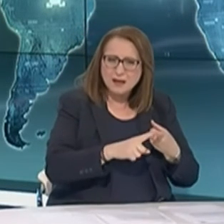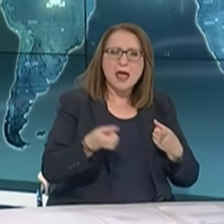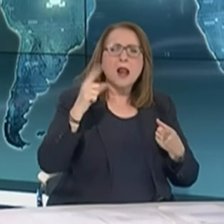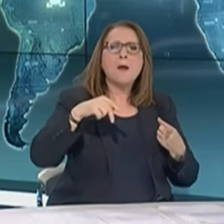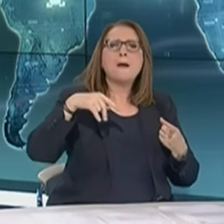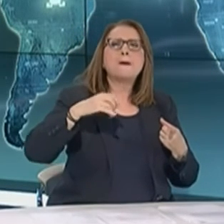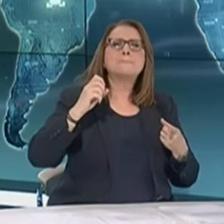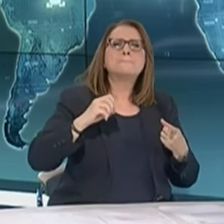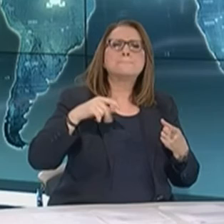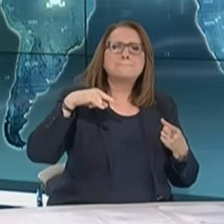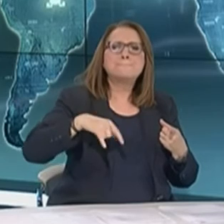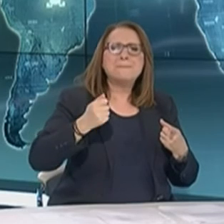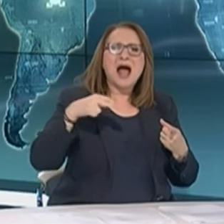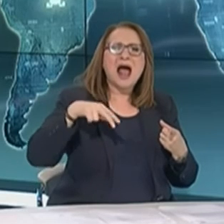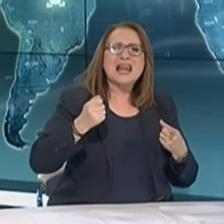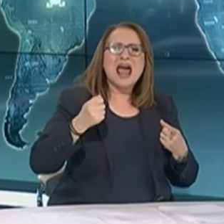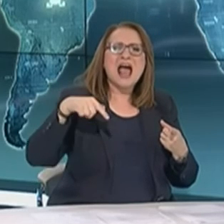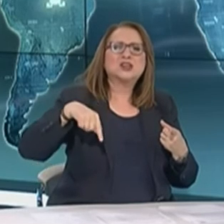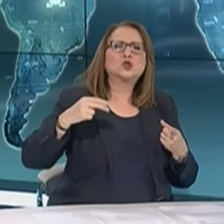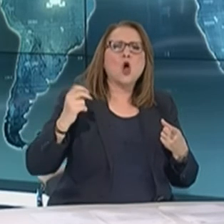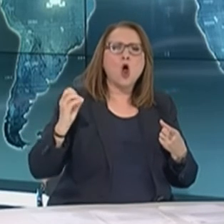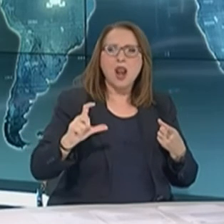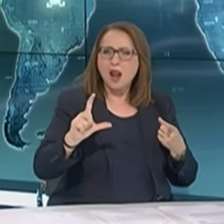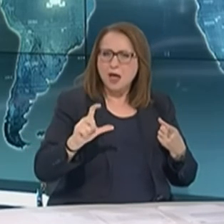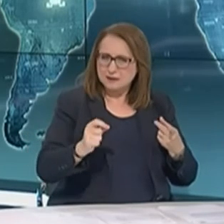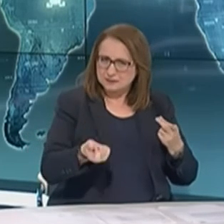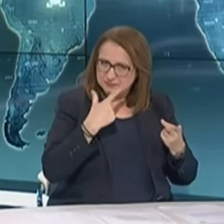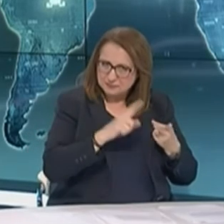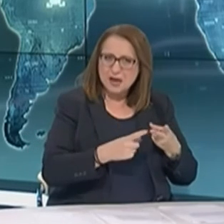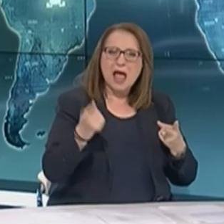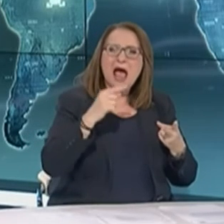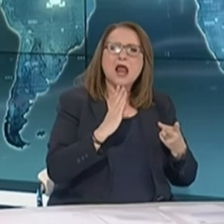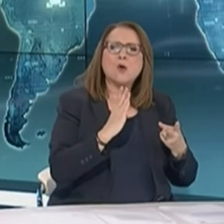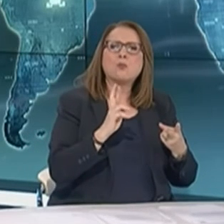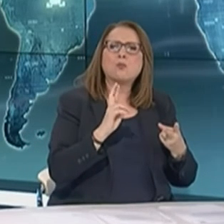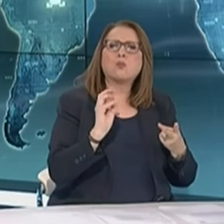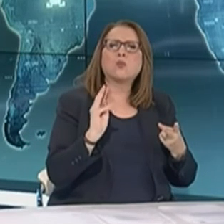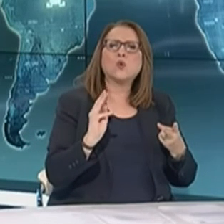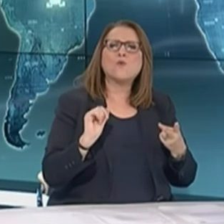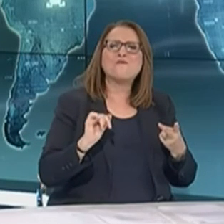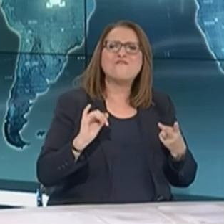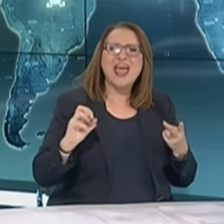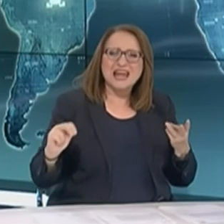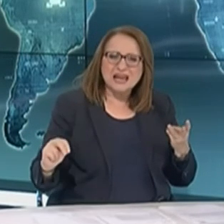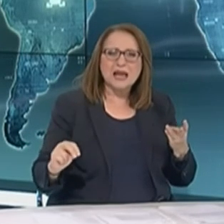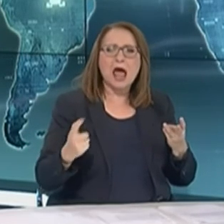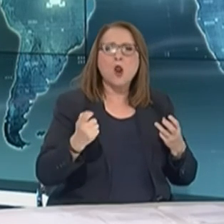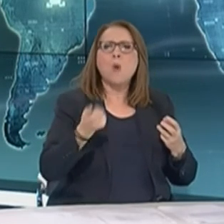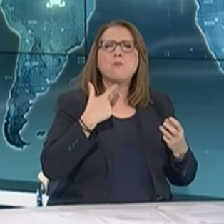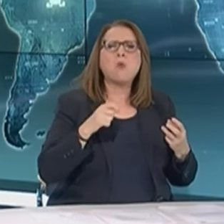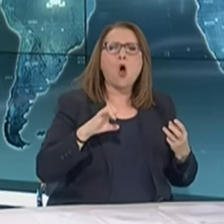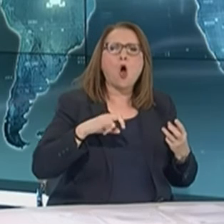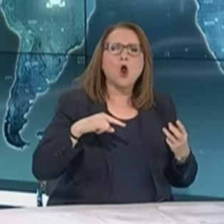σκευάζματα να χρησιμοποιούν κάποιοι συνάνθρωποι μας. Το μπρουφέν είναι η βουπροφέν, που είναι μία αντιφλεγμονόδες. Το πονστάν είναι